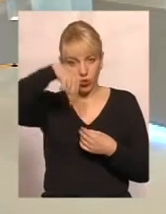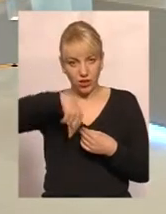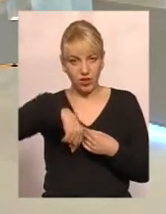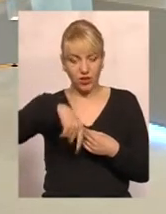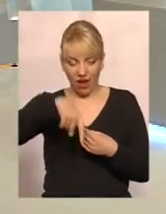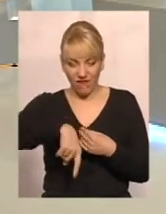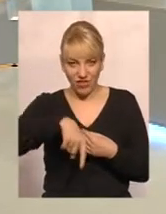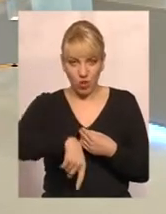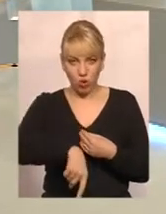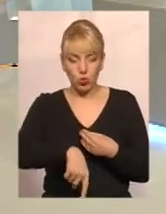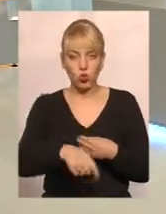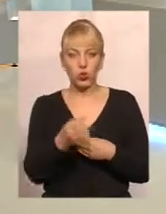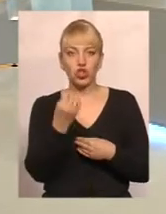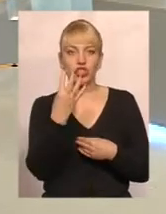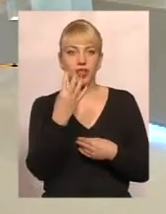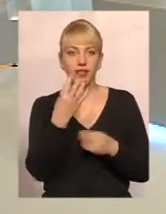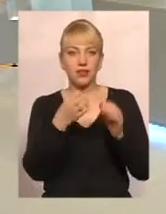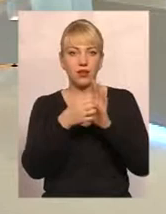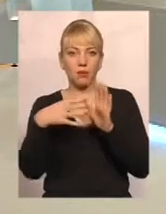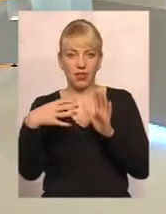градусів. Нижній етажі.